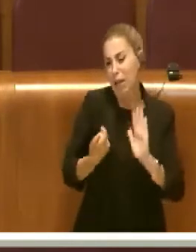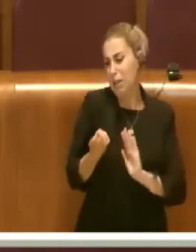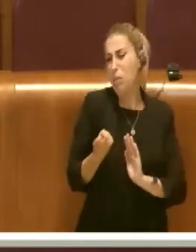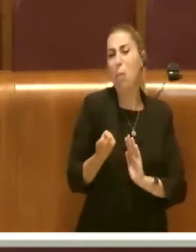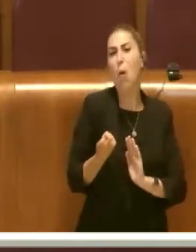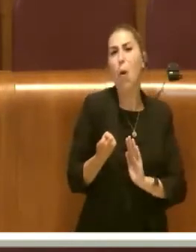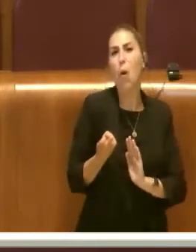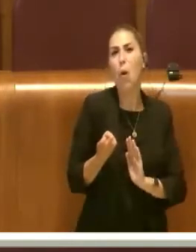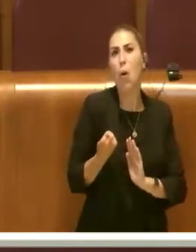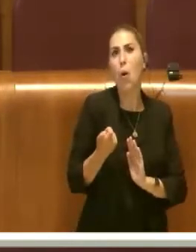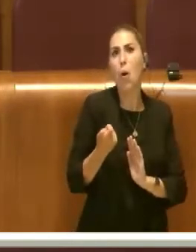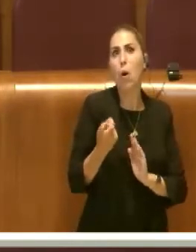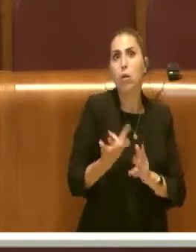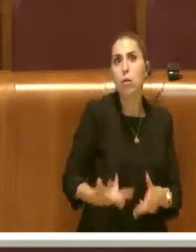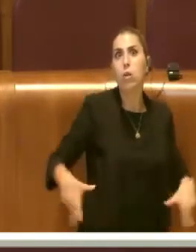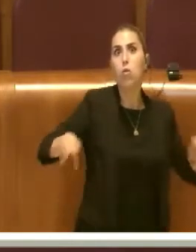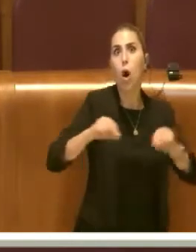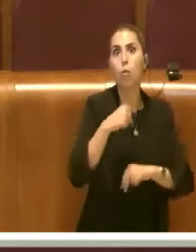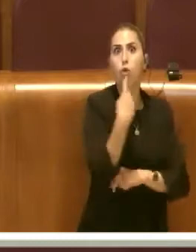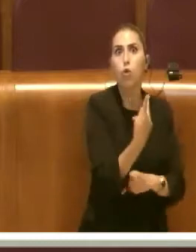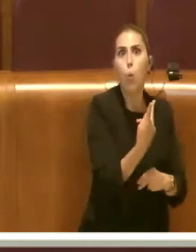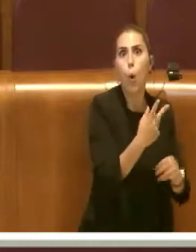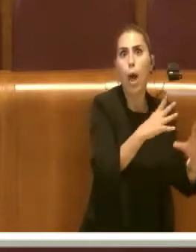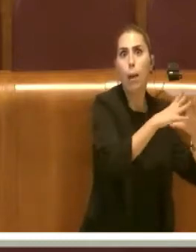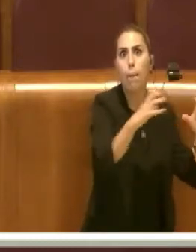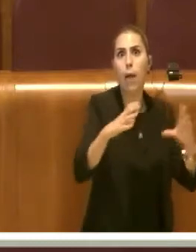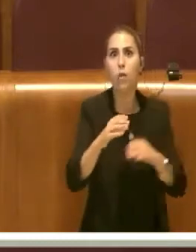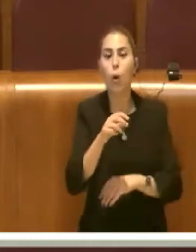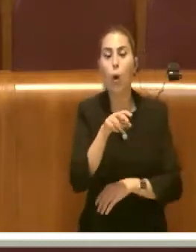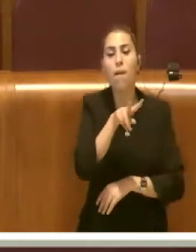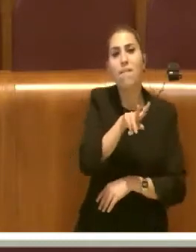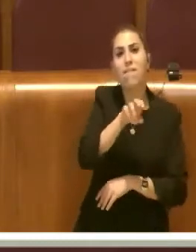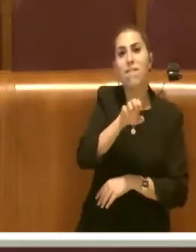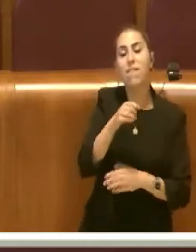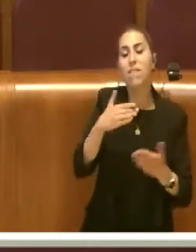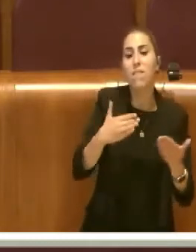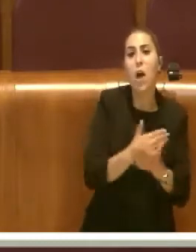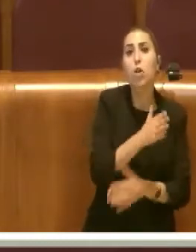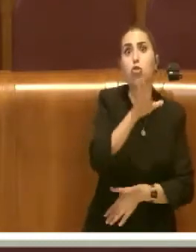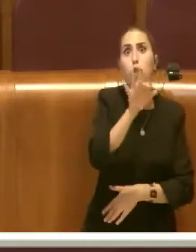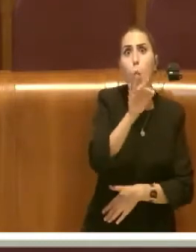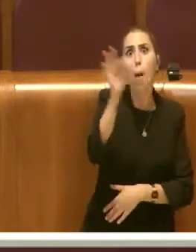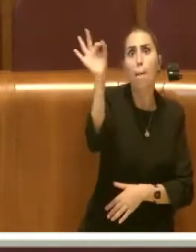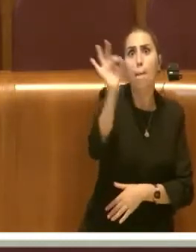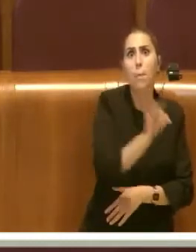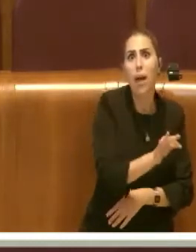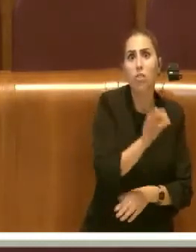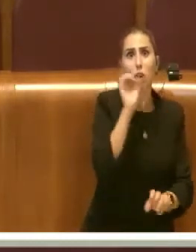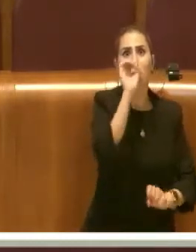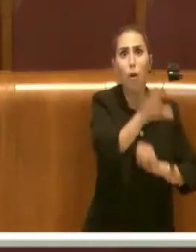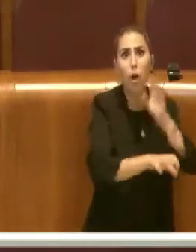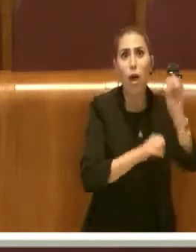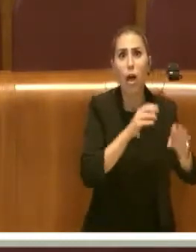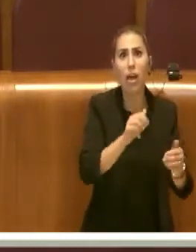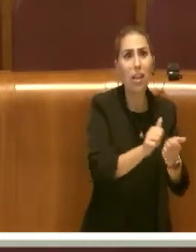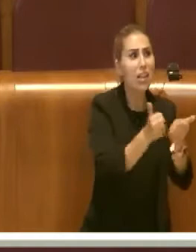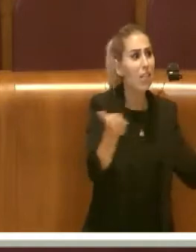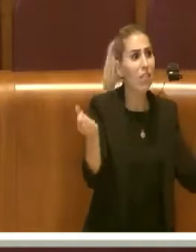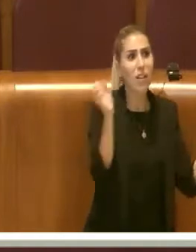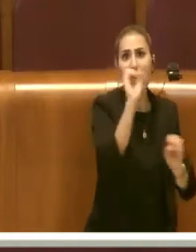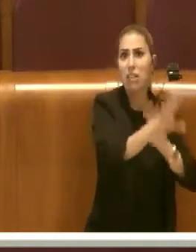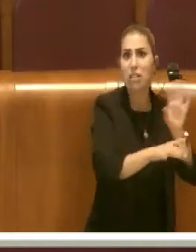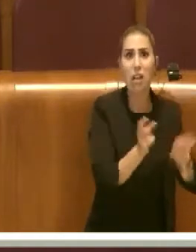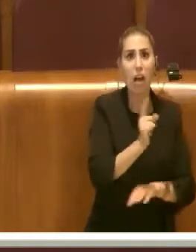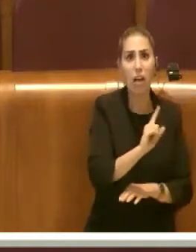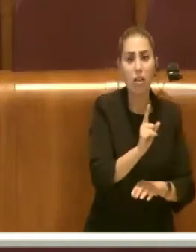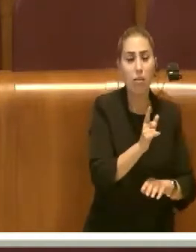gli altri due impianti di Colari, dove passava il 50% dei rifiuti indifferenziati di Roma, ci